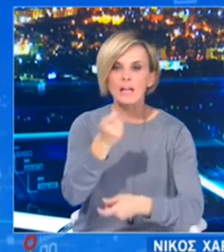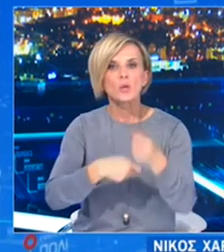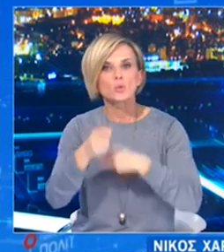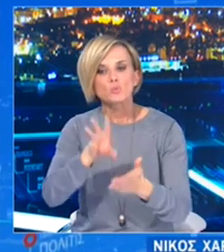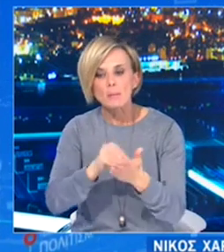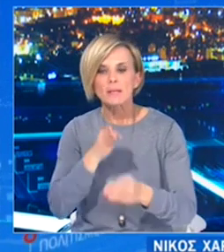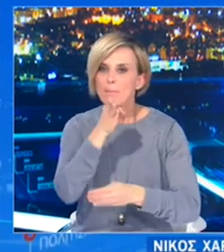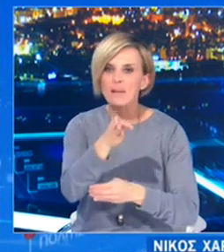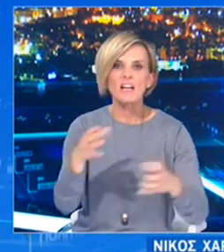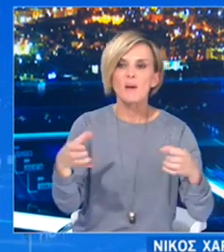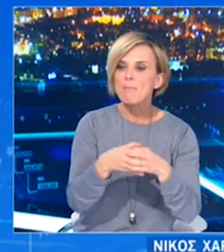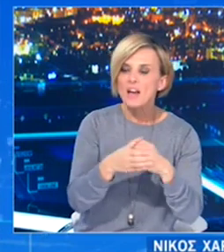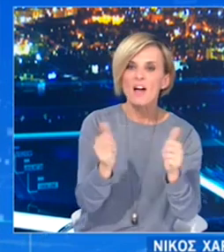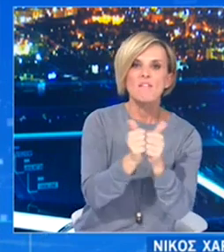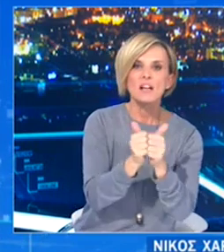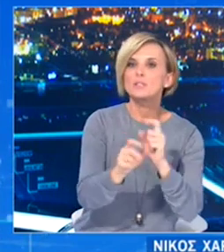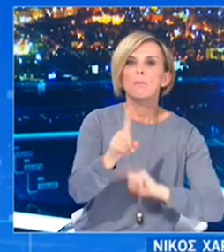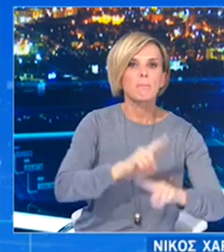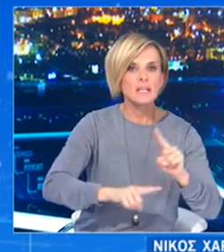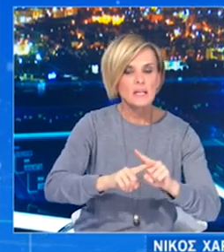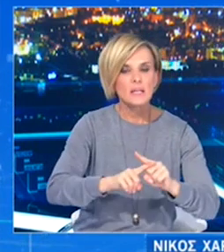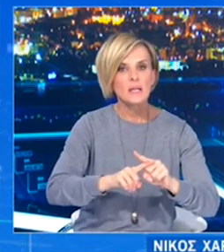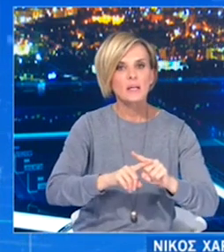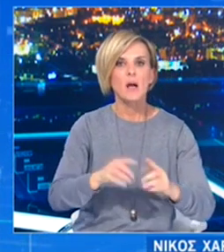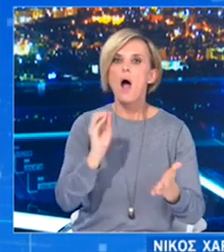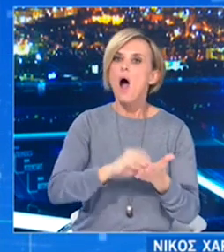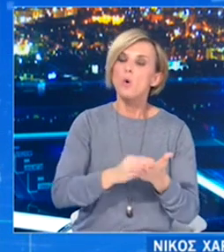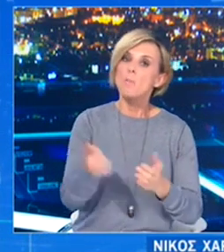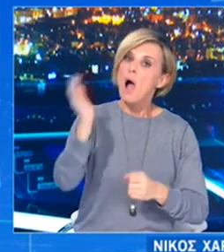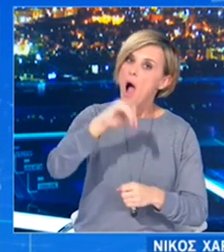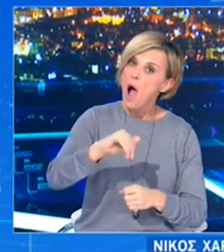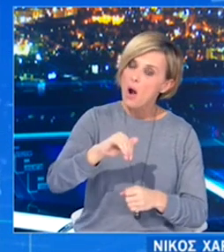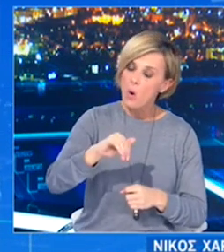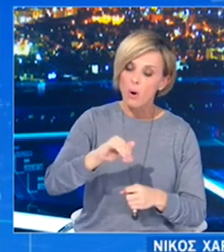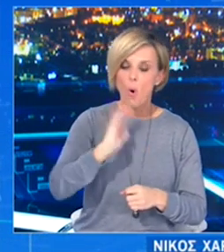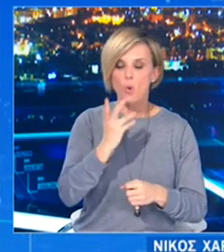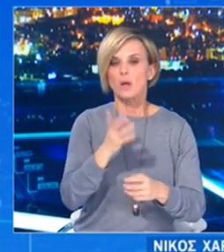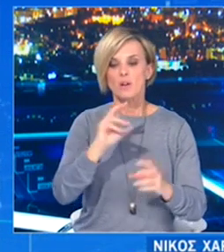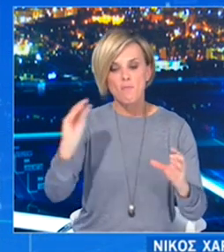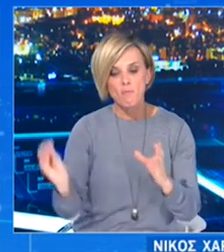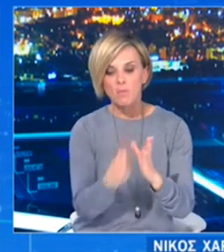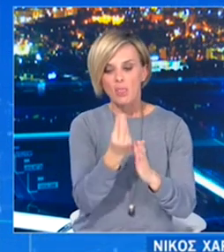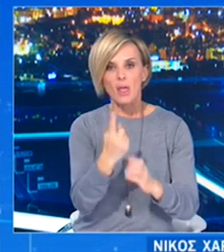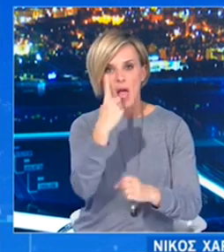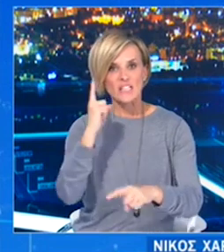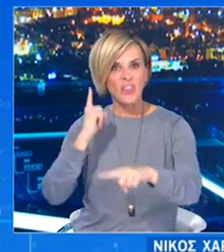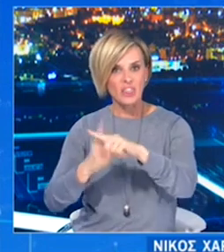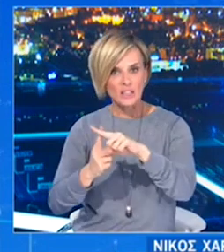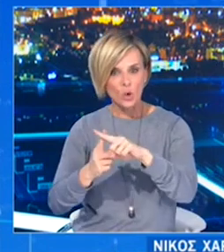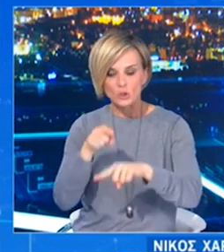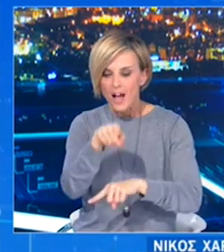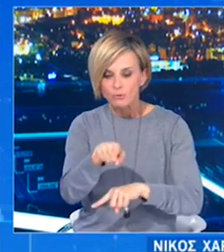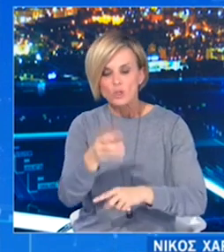που λόγω πολλών στενών επαφών μπορεί να φτάσουν και τα 45 λεπτά. Υπάρχει το ρεκόρτ τέλος πάντων της 1 ώρας και 22 λεπτά